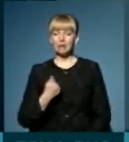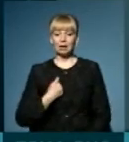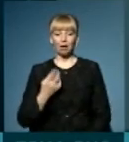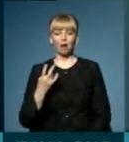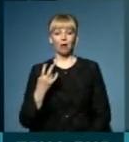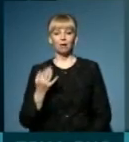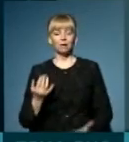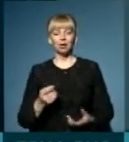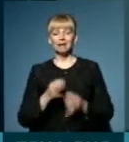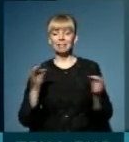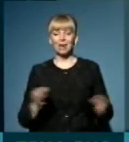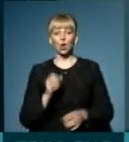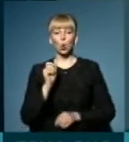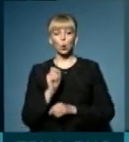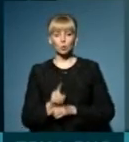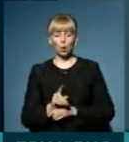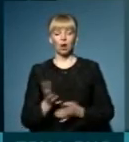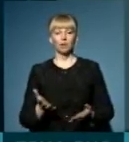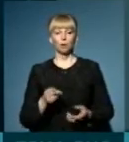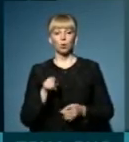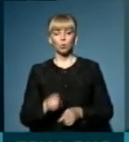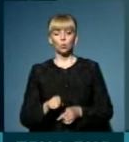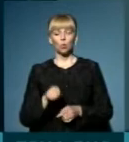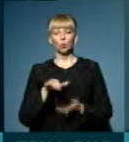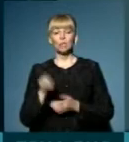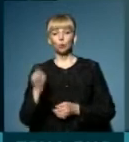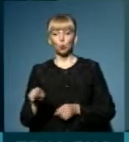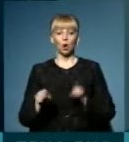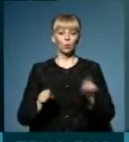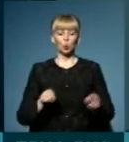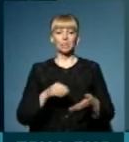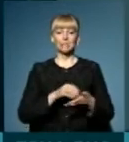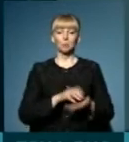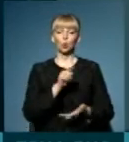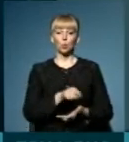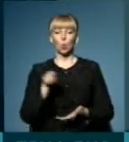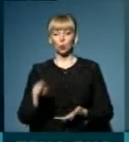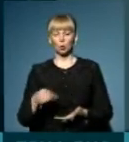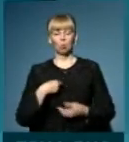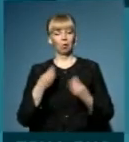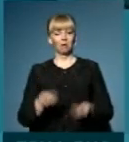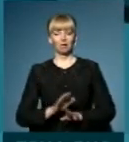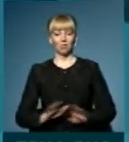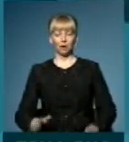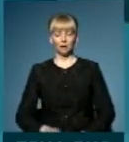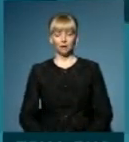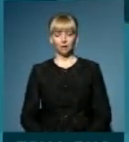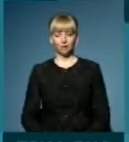проректери, ніяких розпоряджень про те, що піти туди і туди, і записатися до того і до того ми не давали.